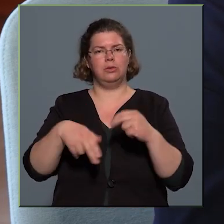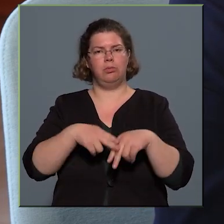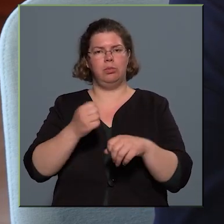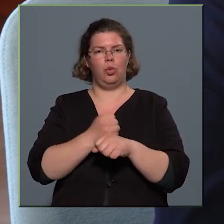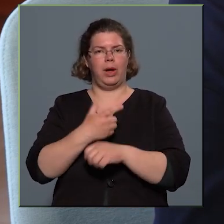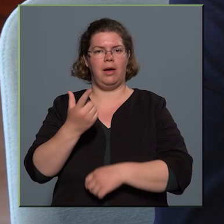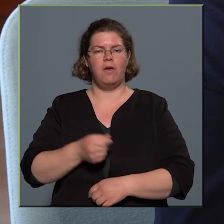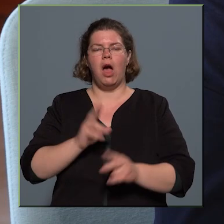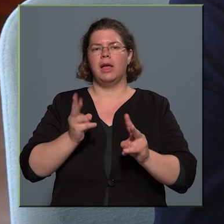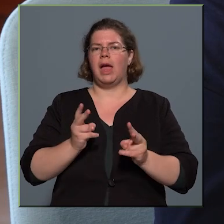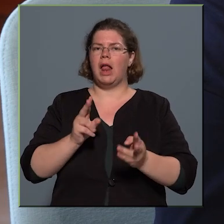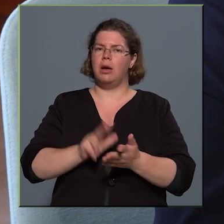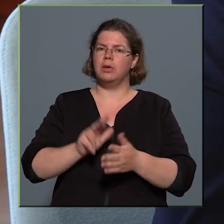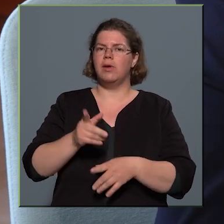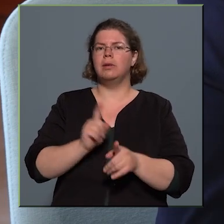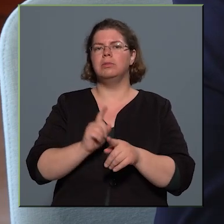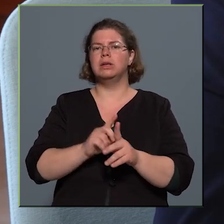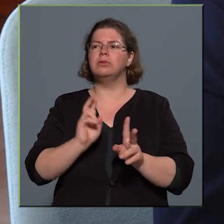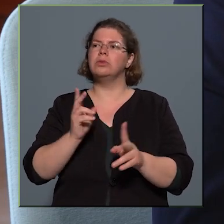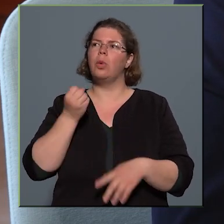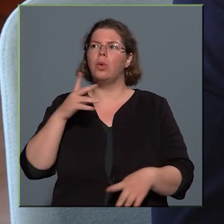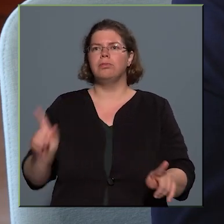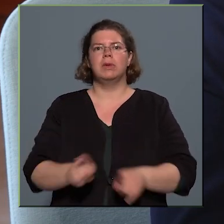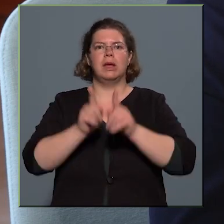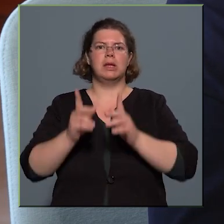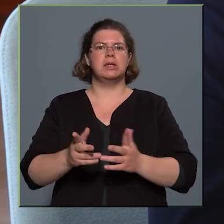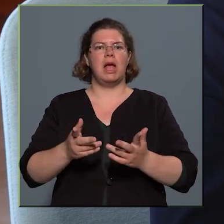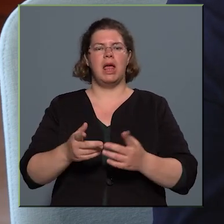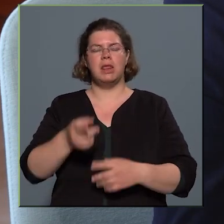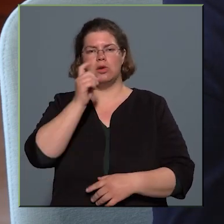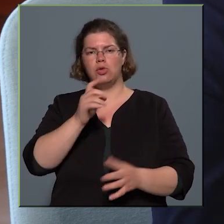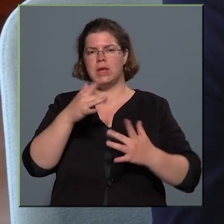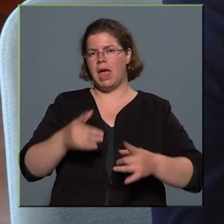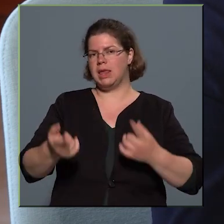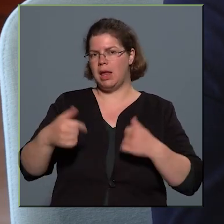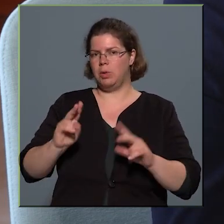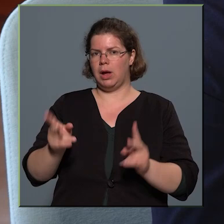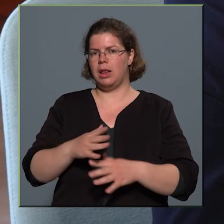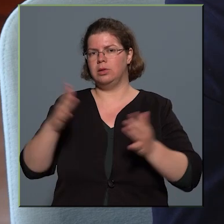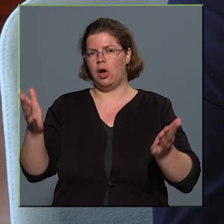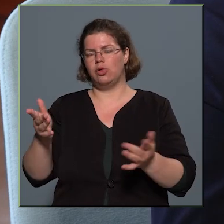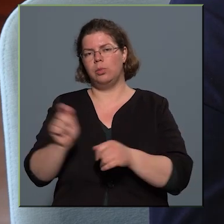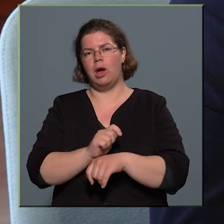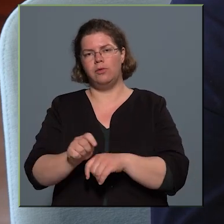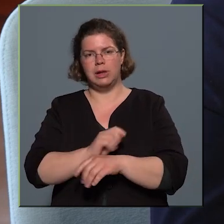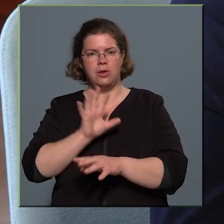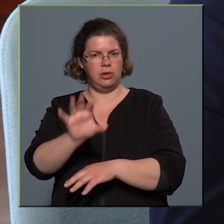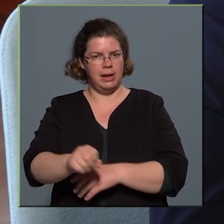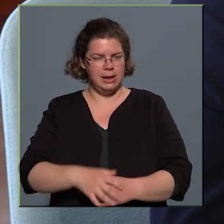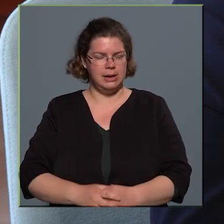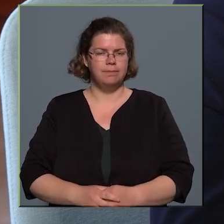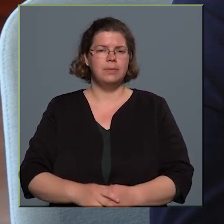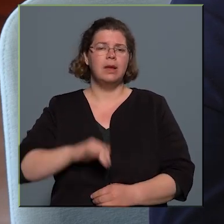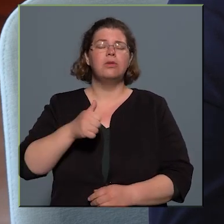sokszor abszolválni, mint amikor hirtelen egy rossz helyzetből kell egy nagyobb javulást elérnünk.